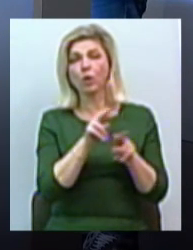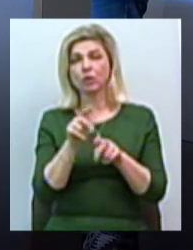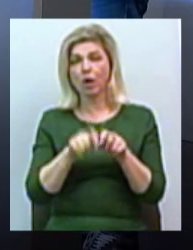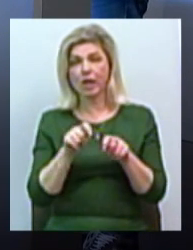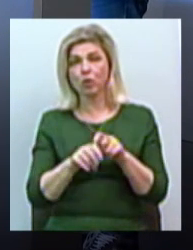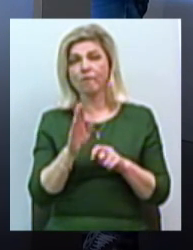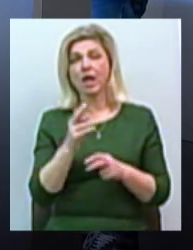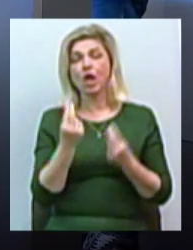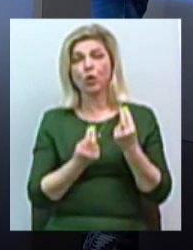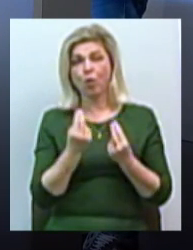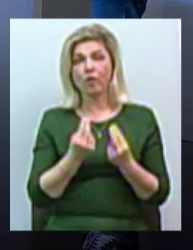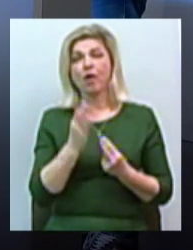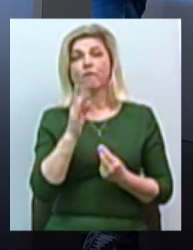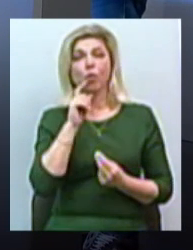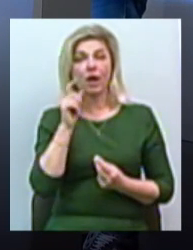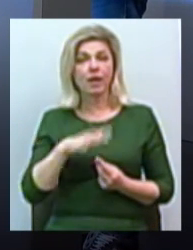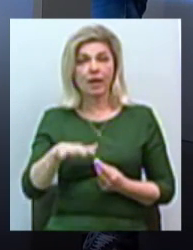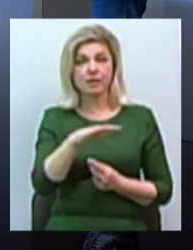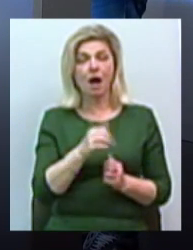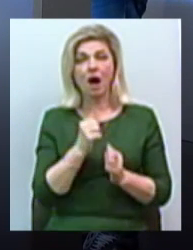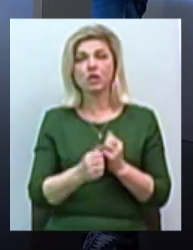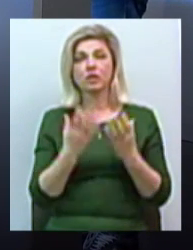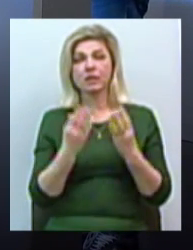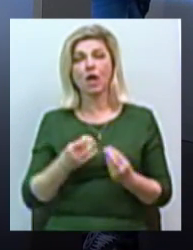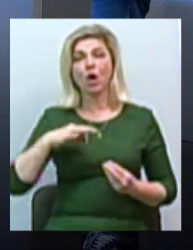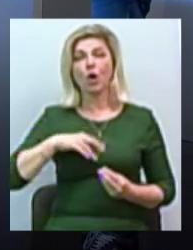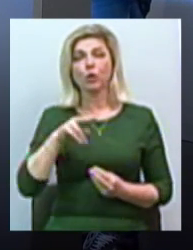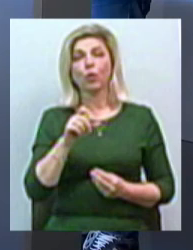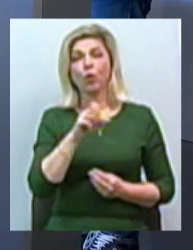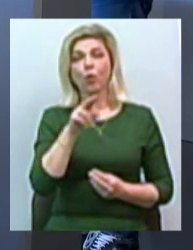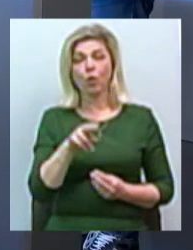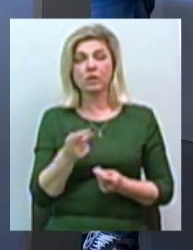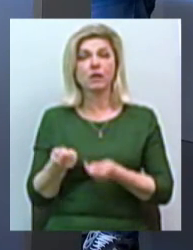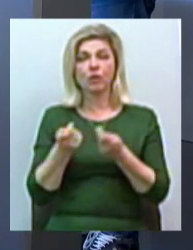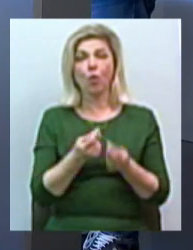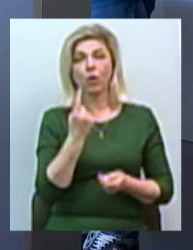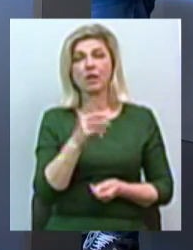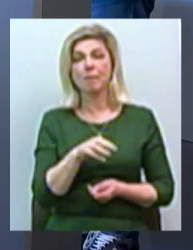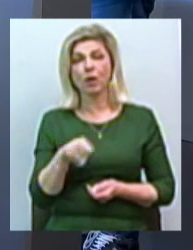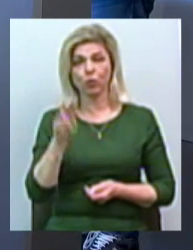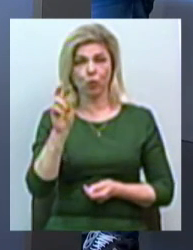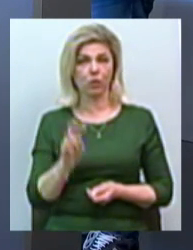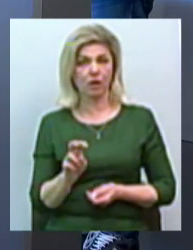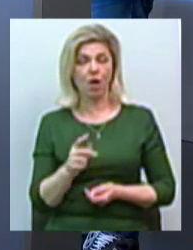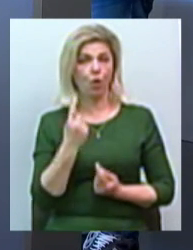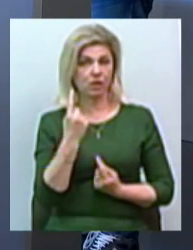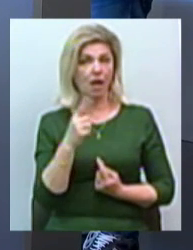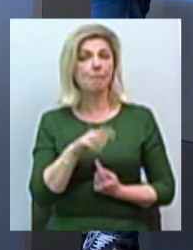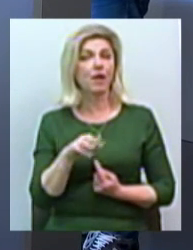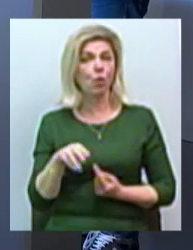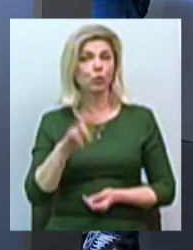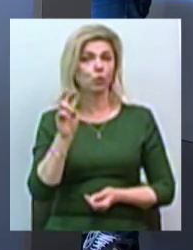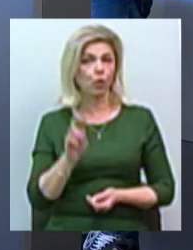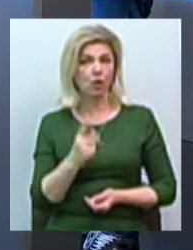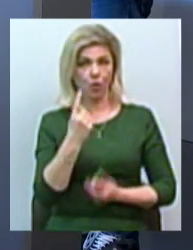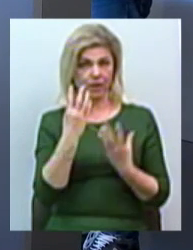Україні гравий бізнес, ежедневний доход, який туди заносить, 1 мільйон доларів, 1 мільйон доларів